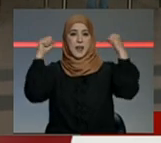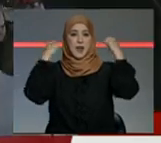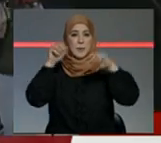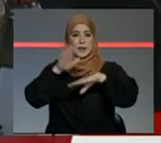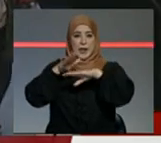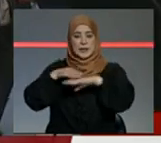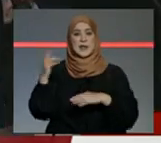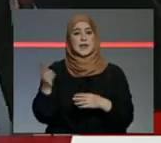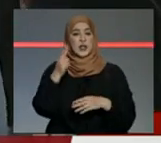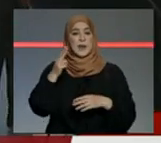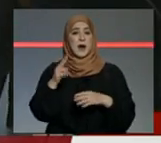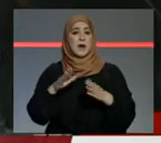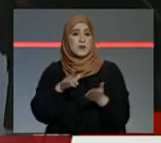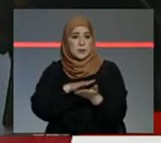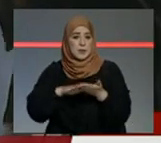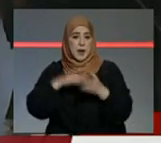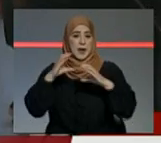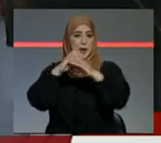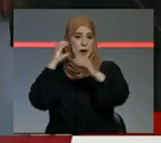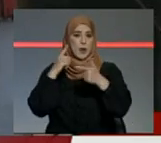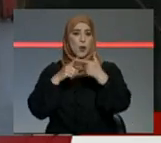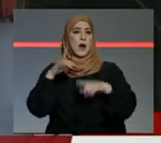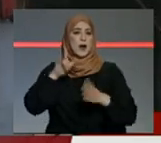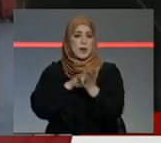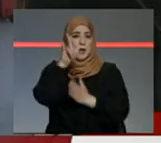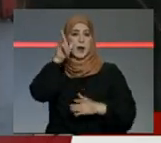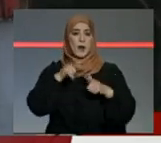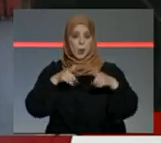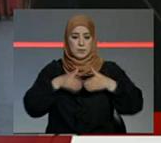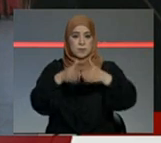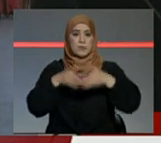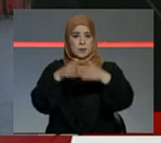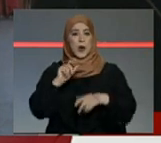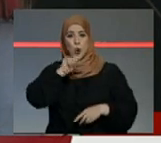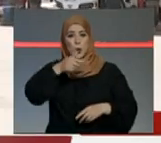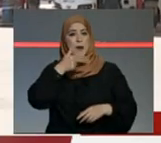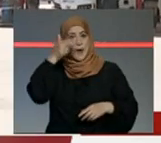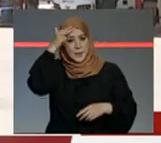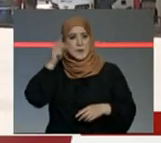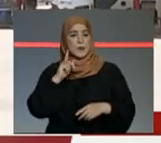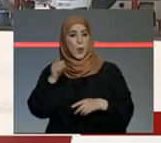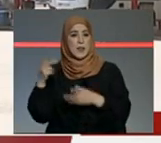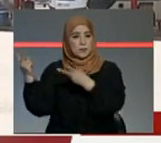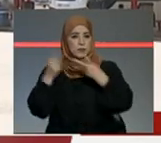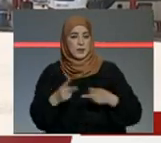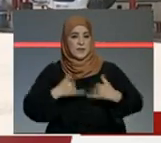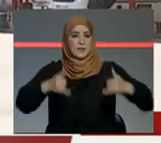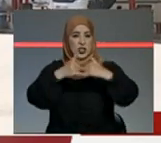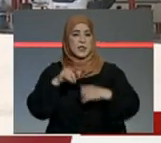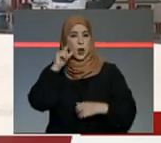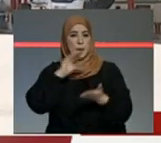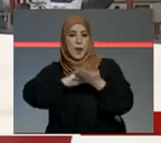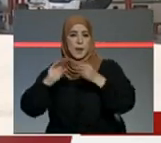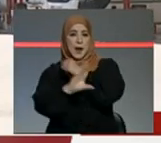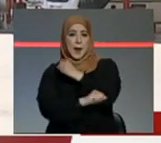برا وبحرا وجو يوم غد الخميس ويحضر الجلسة الصلحية عن الطرف النقبية لمن العامة المساعدة المكلف